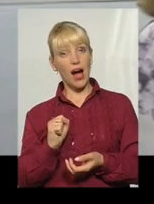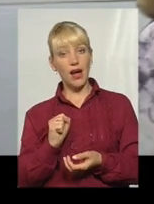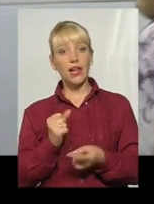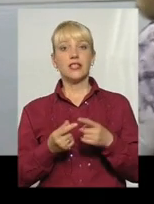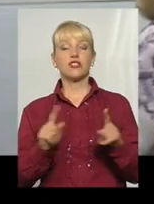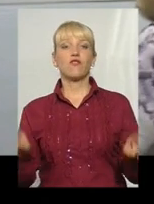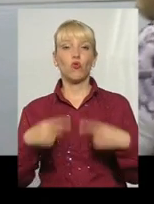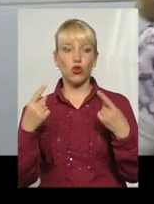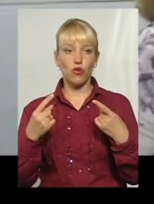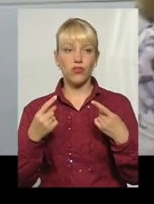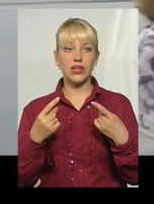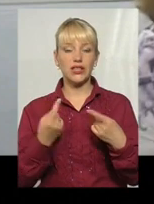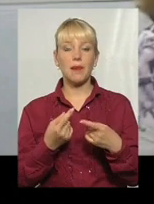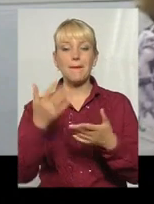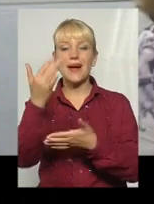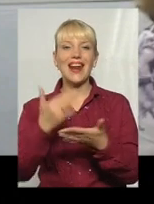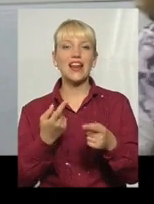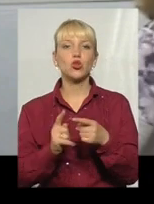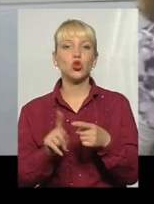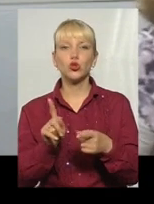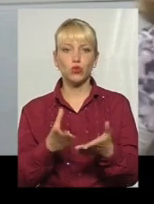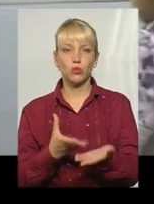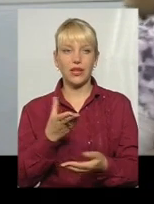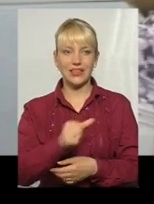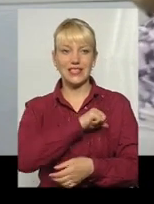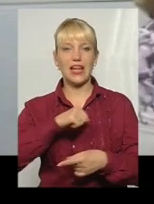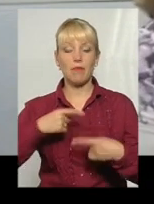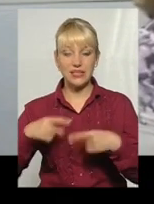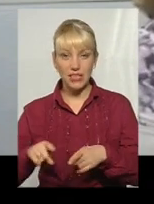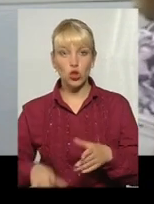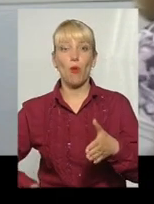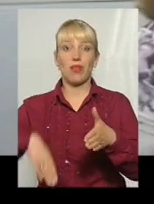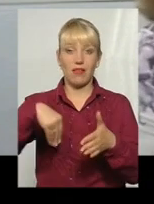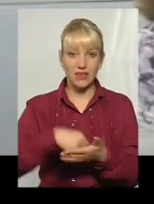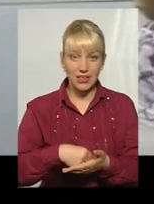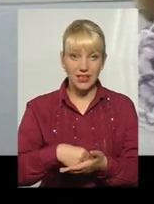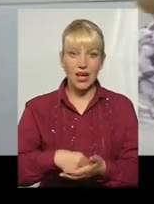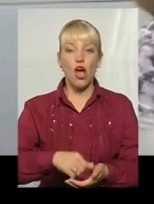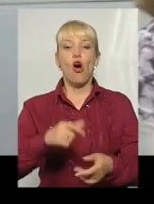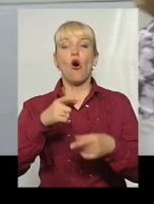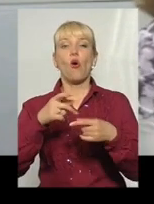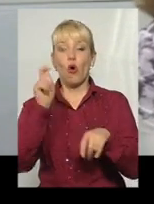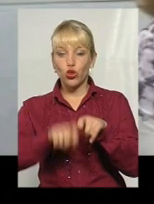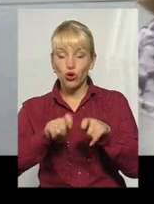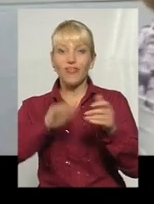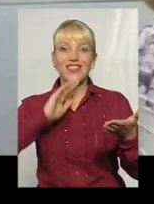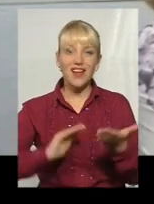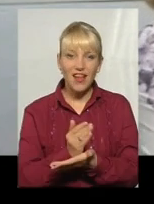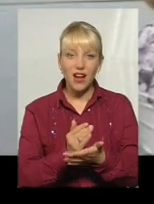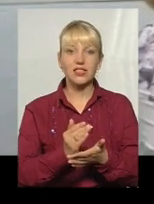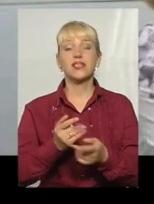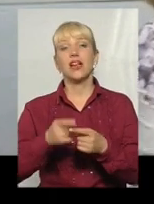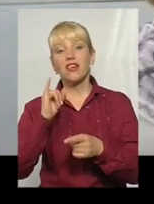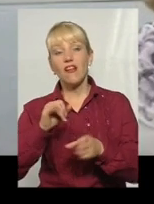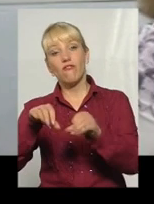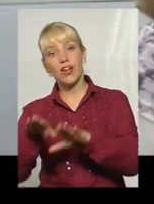створювати перелік того, за що вона буде платити, самостійно платити, контролювати якість лікування і вирішувати